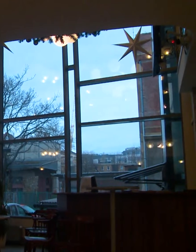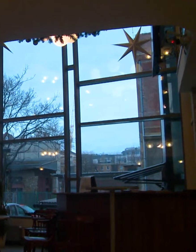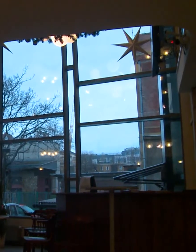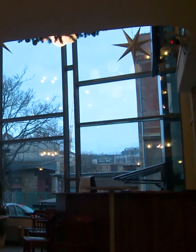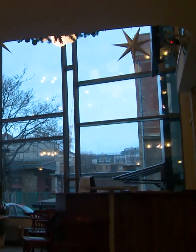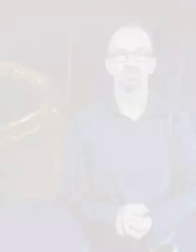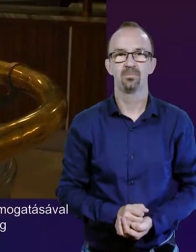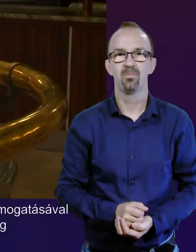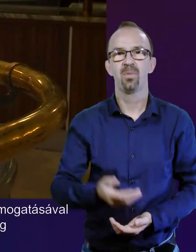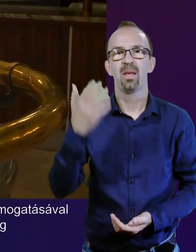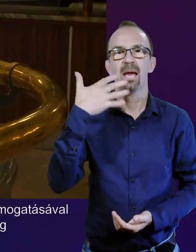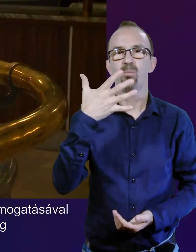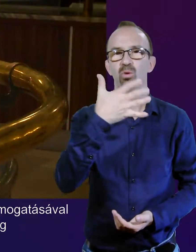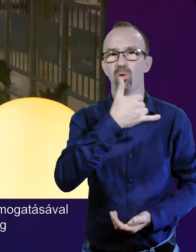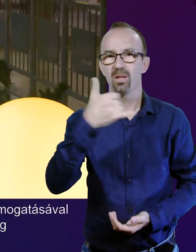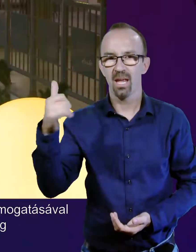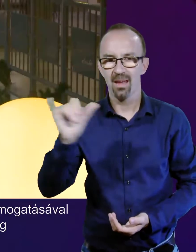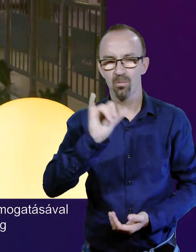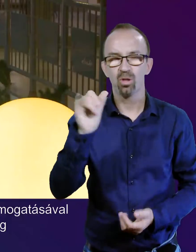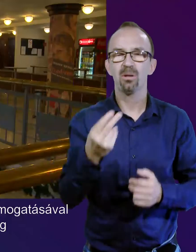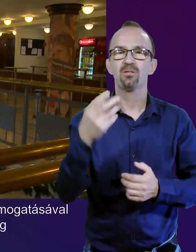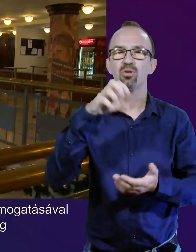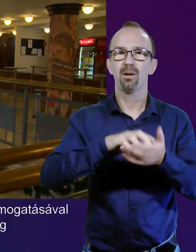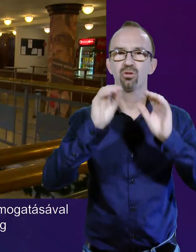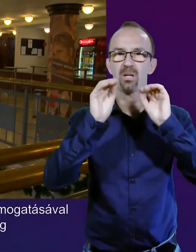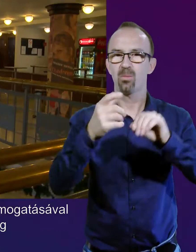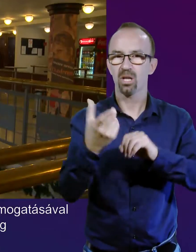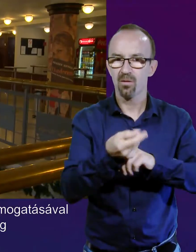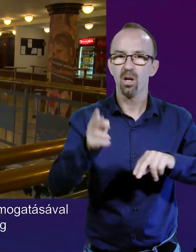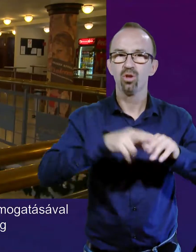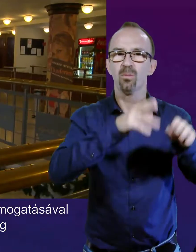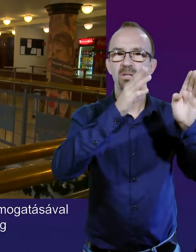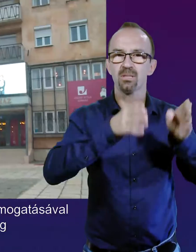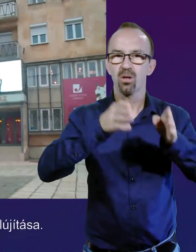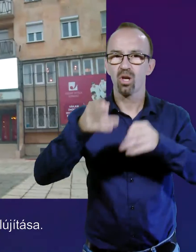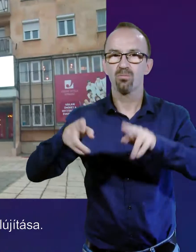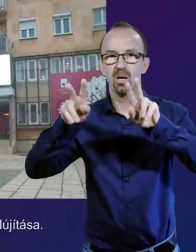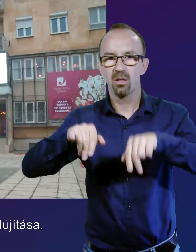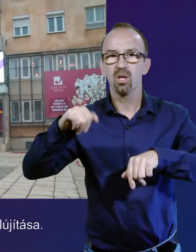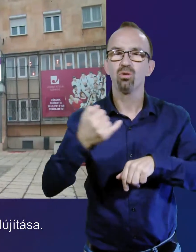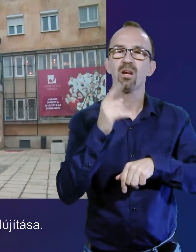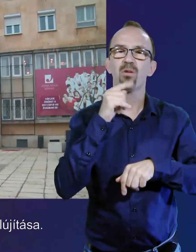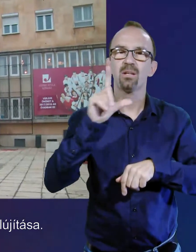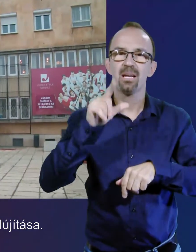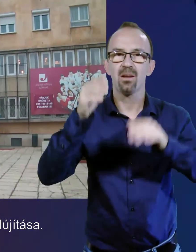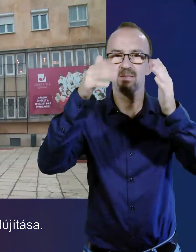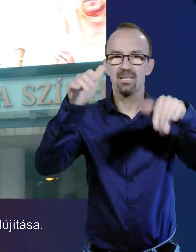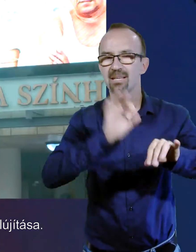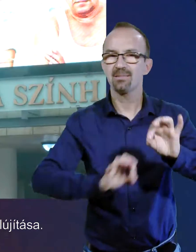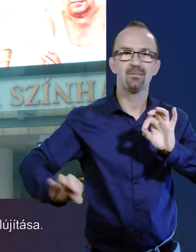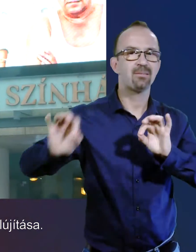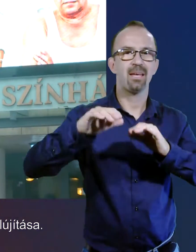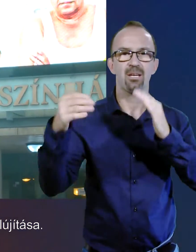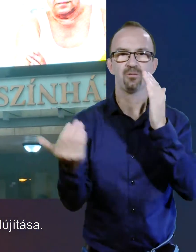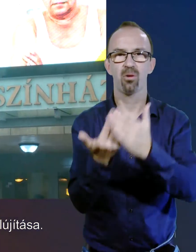A elmúlt 5 évben Budapest főváros támogatásával több szakaszban valósult meg a József Attila Színház teljes külü